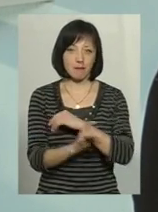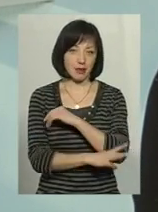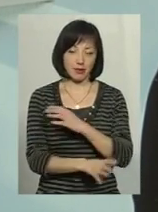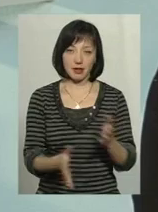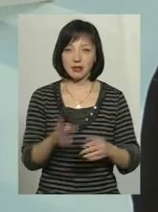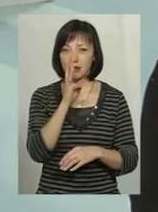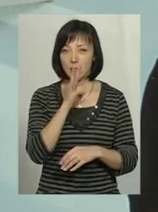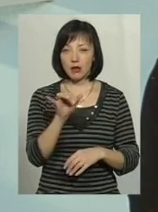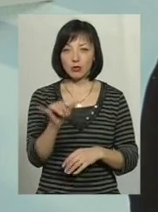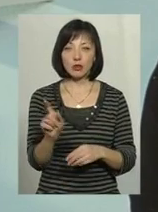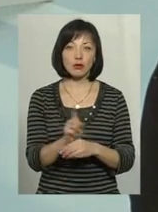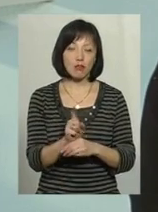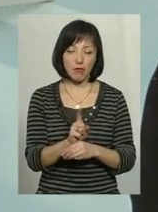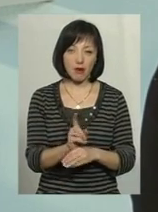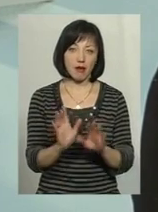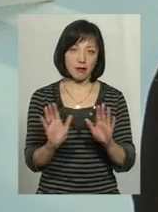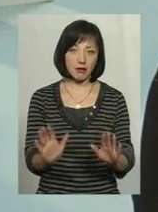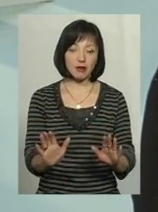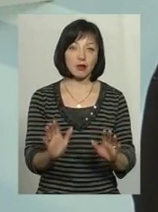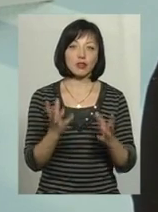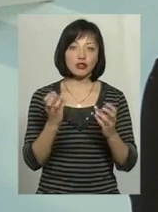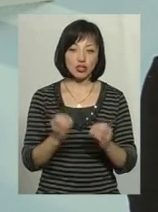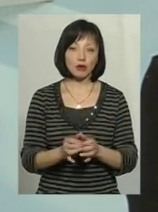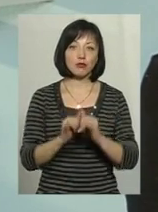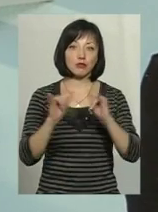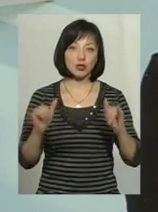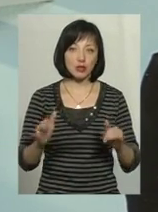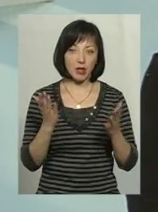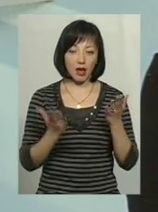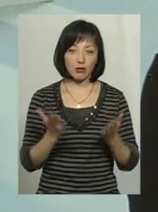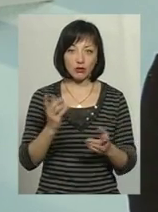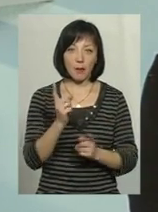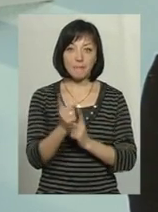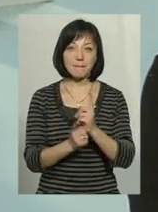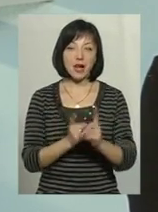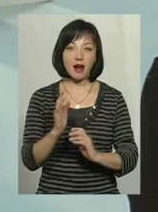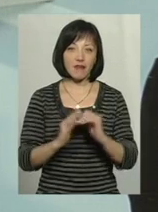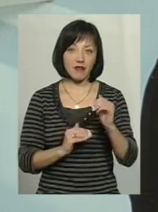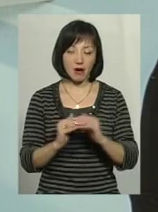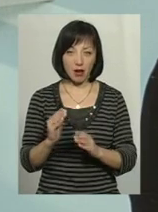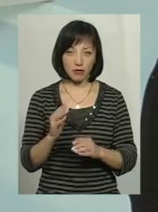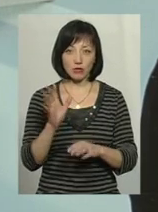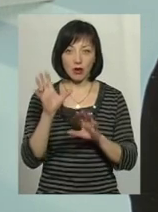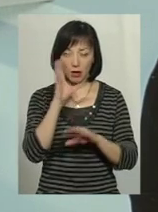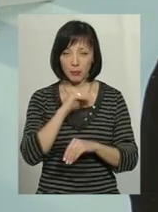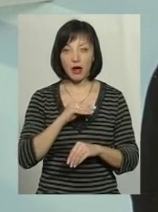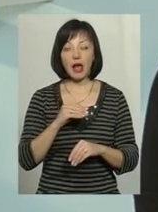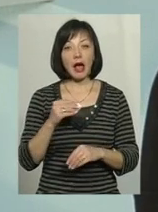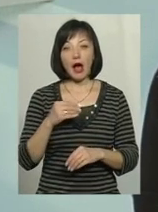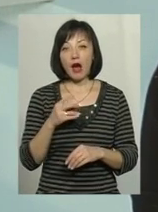Зарплати в них нормальні, в принципі вони будуть ще більші, якщо вони пройдуть перекваліфікацію. Але от